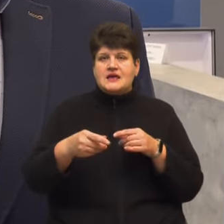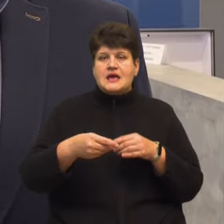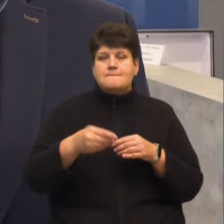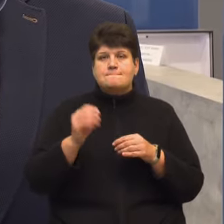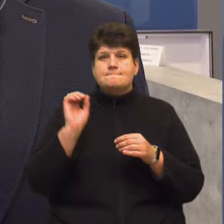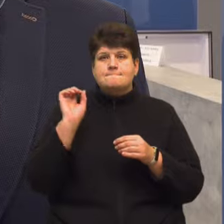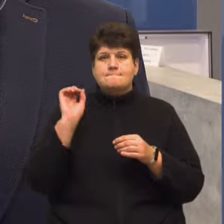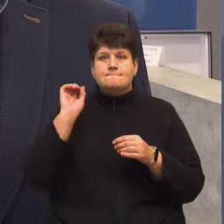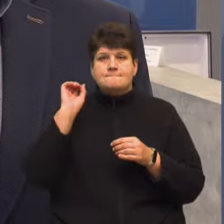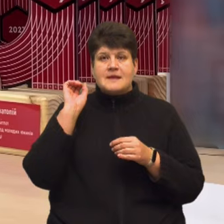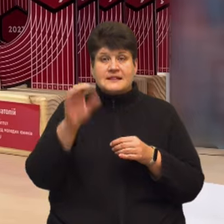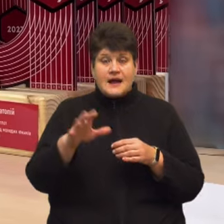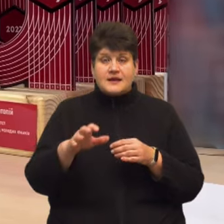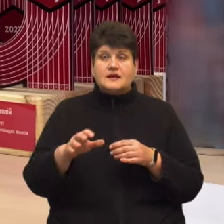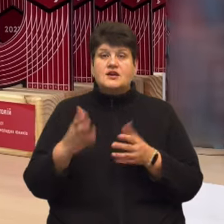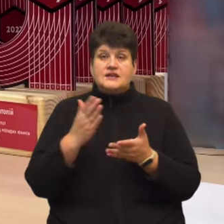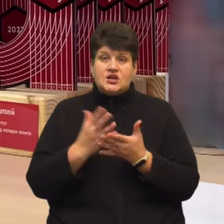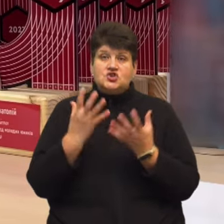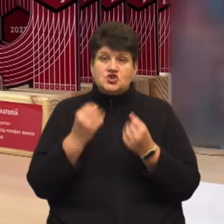Є ще спортивна ходьба.